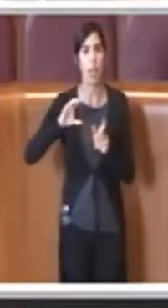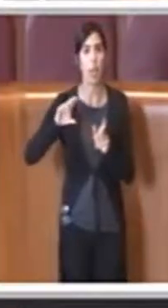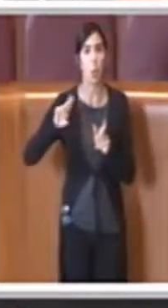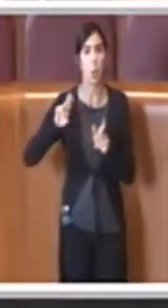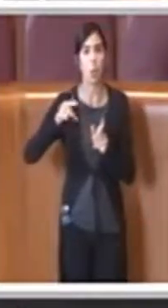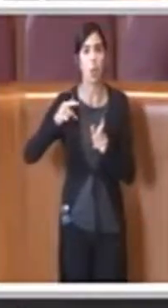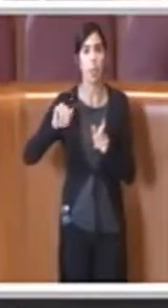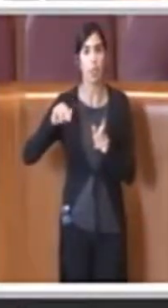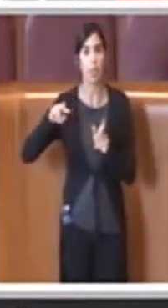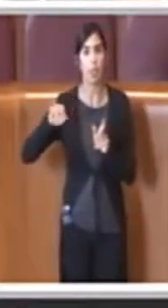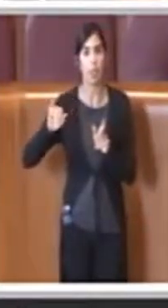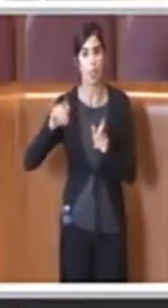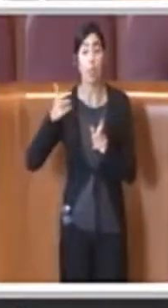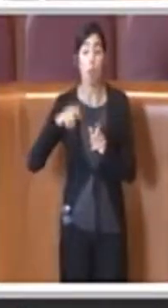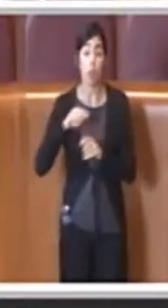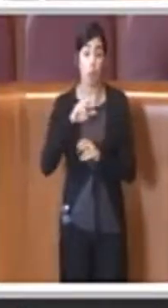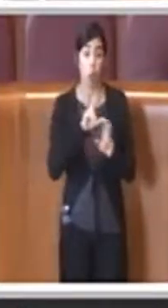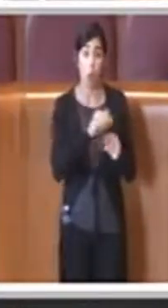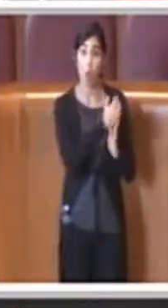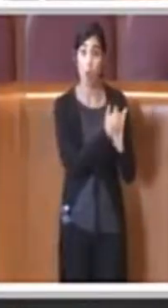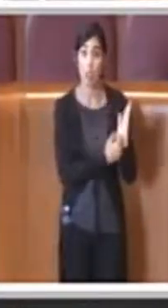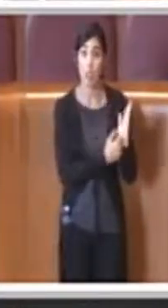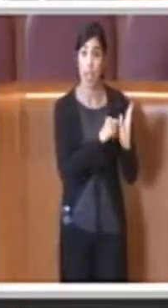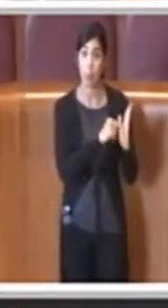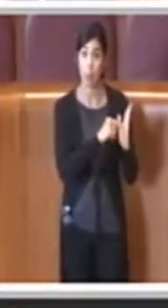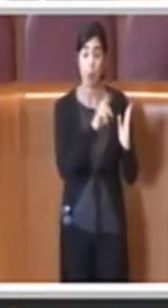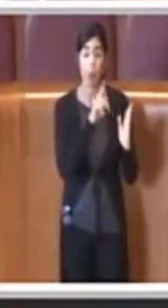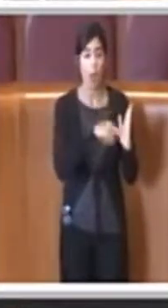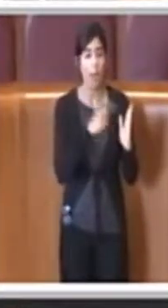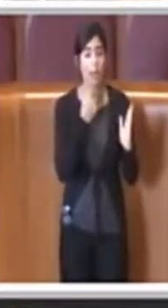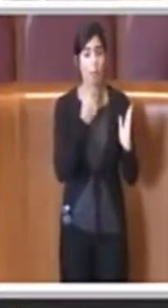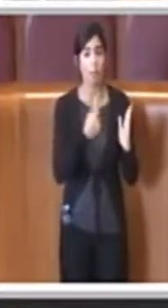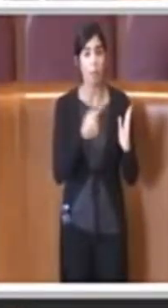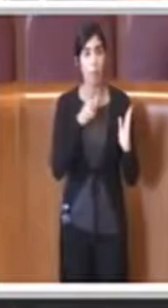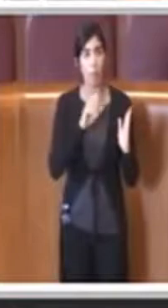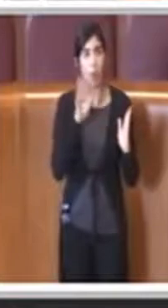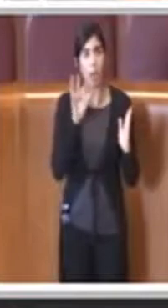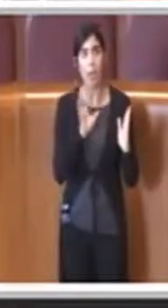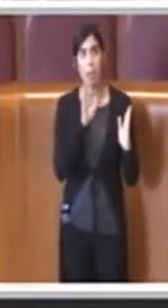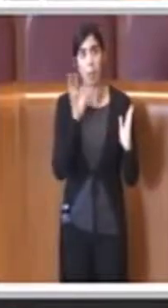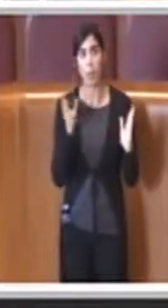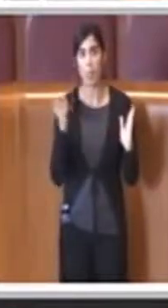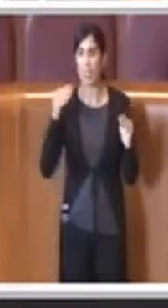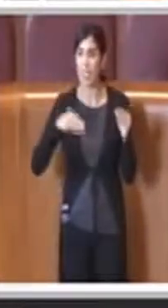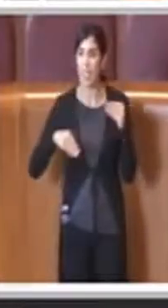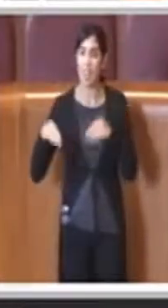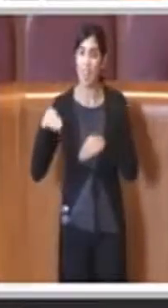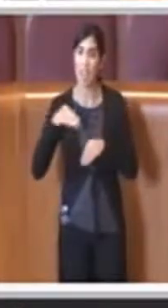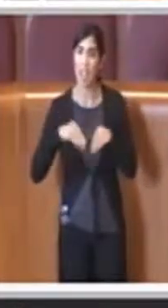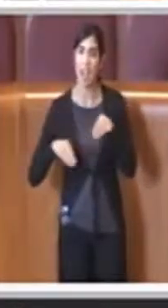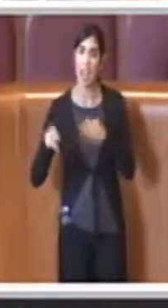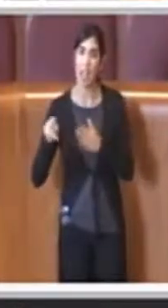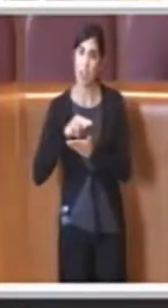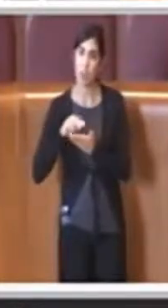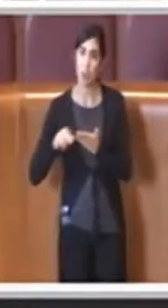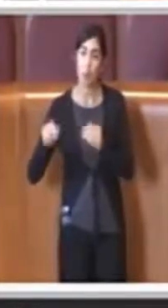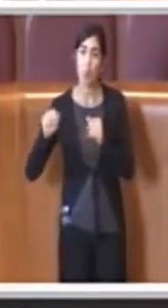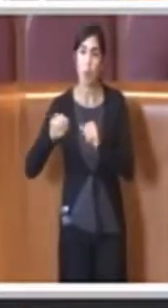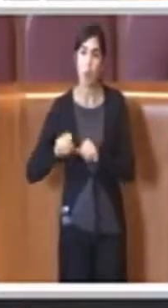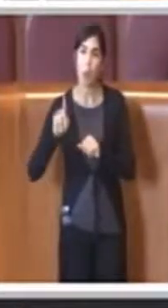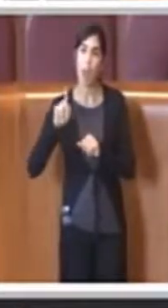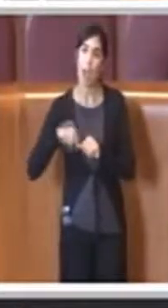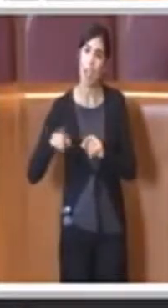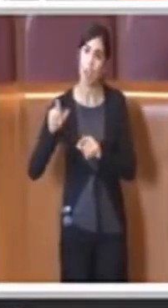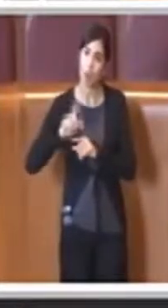statuto si è anche parlato ovviamente di ipotizzare che il referendum si possa svolgere anche su più giorni